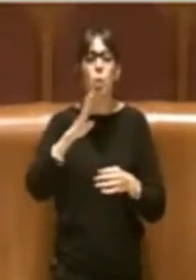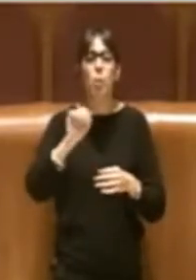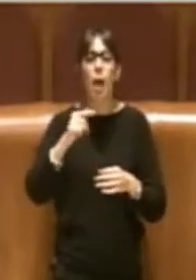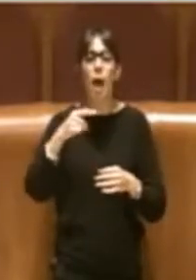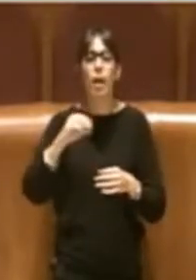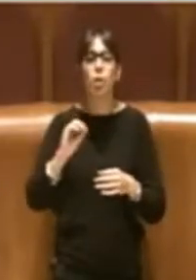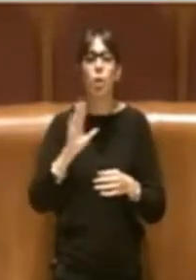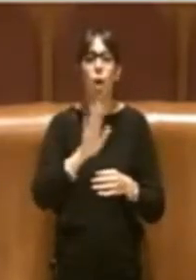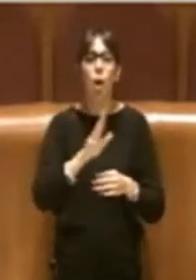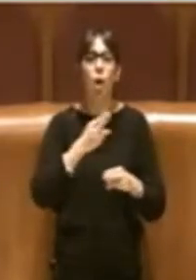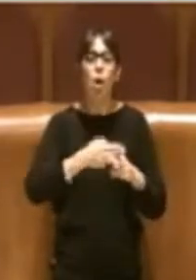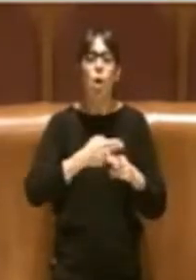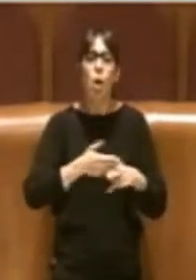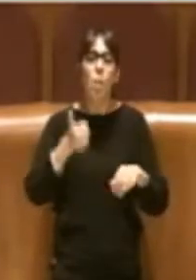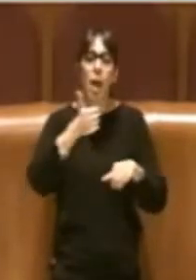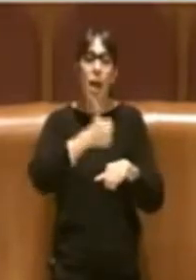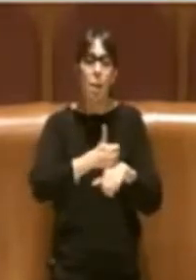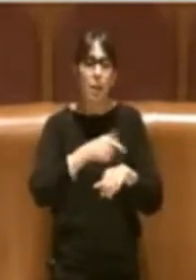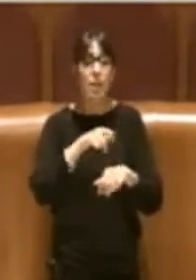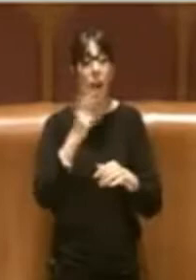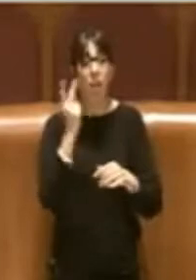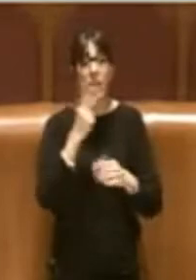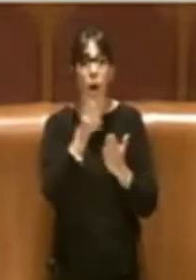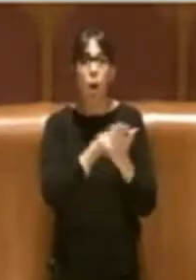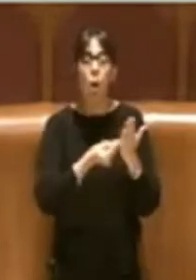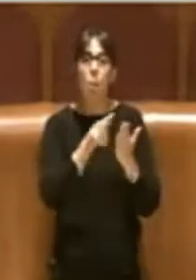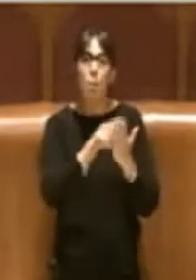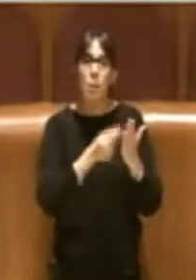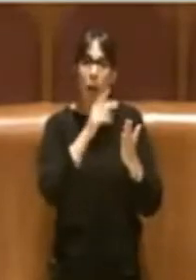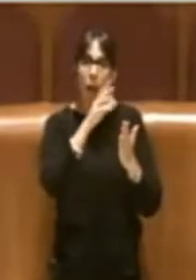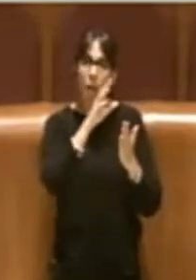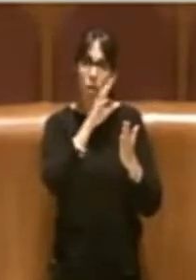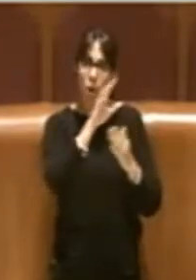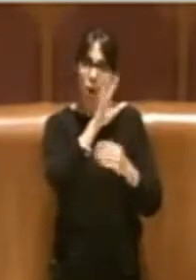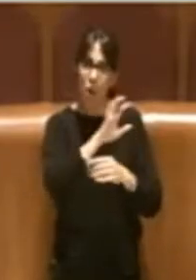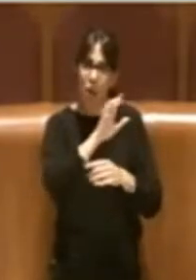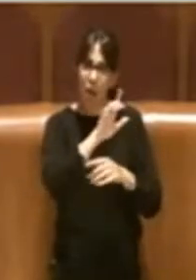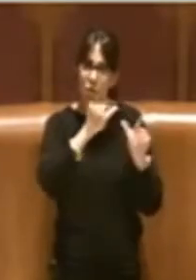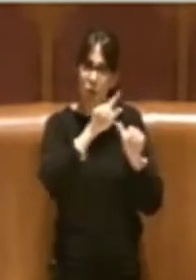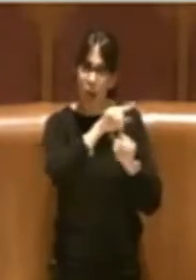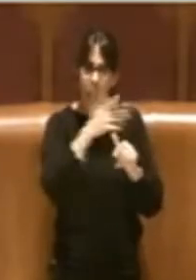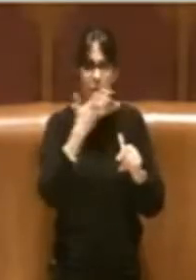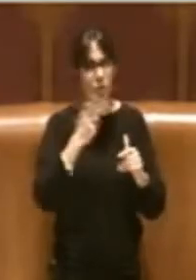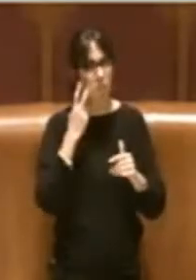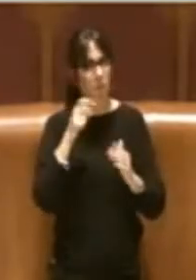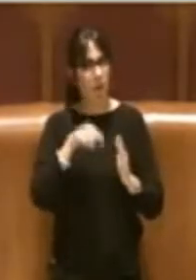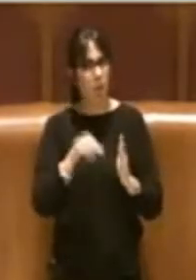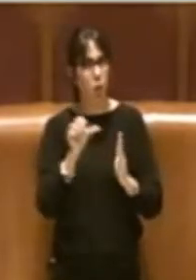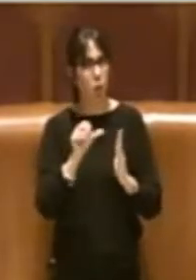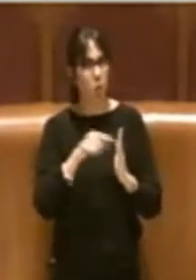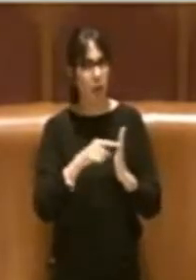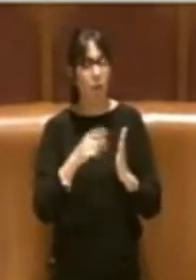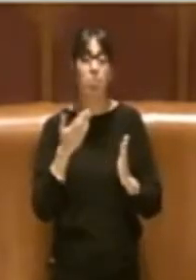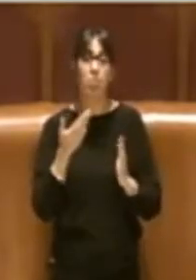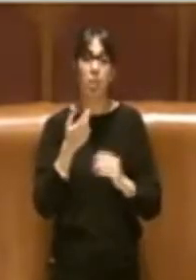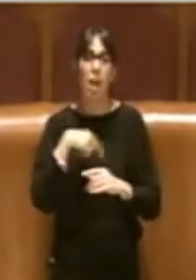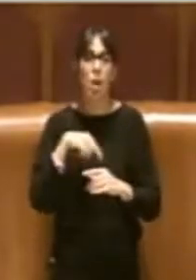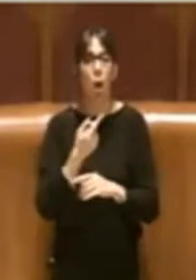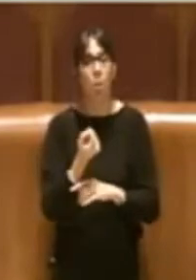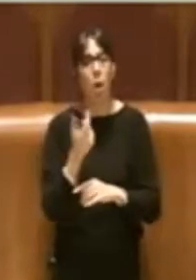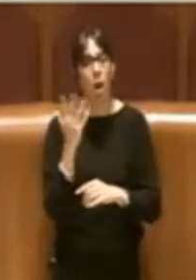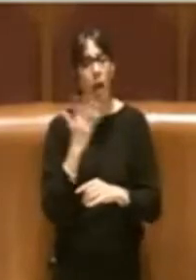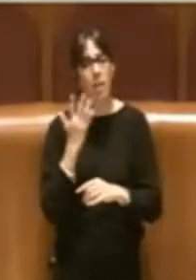nel piano rifiuti della Regione Lazio stanno prevedendo. Ebbene, secondo noi è sbagliato prevedere un subbato